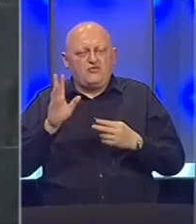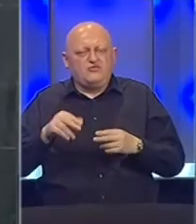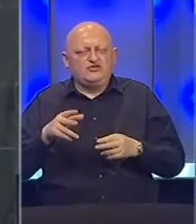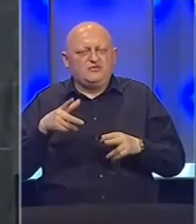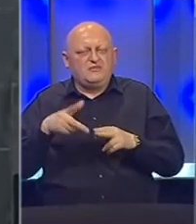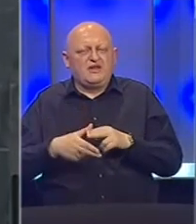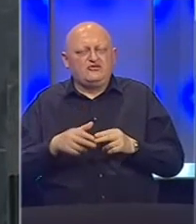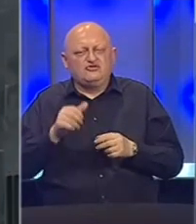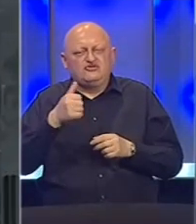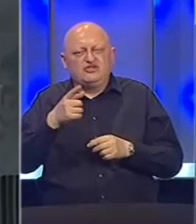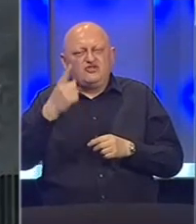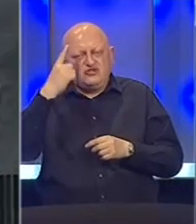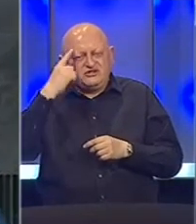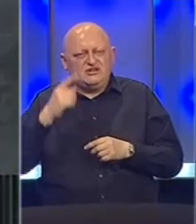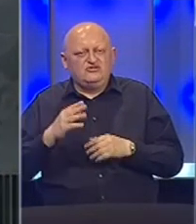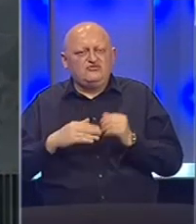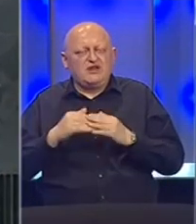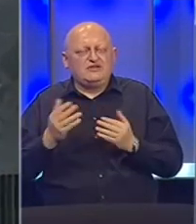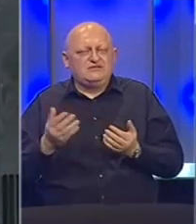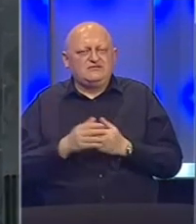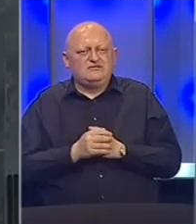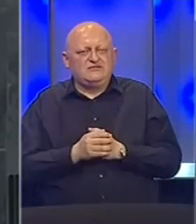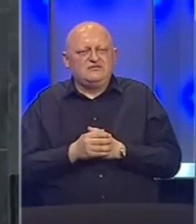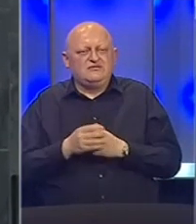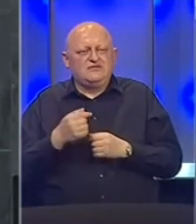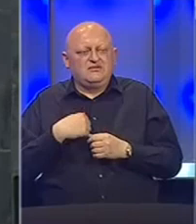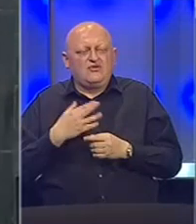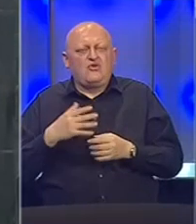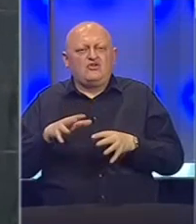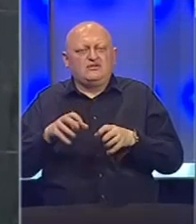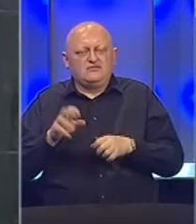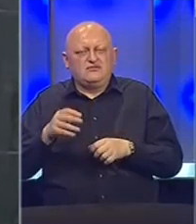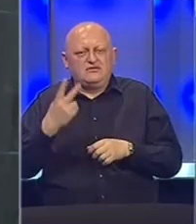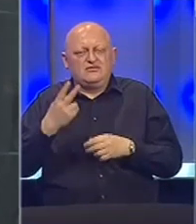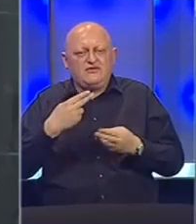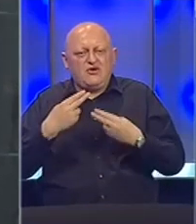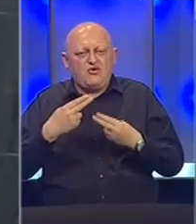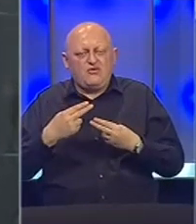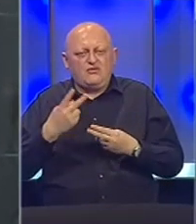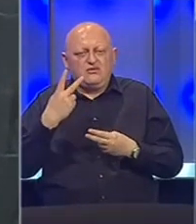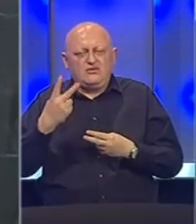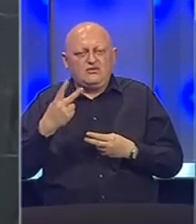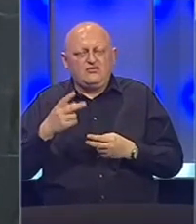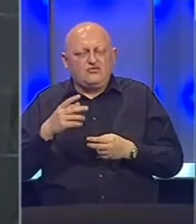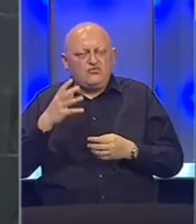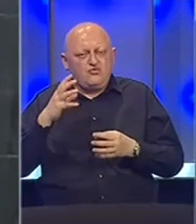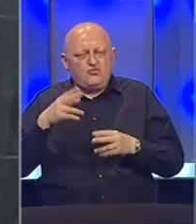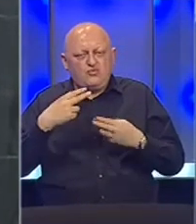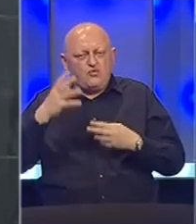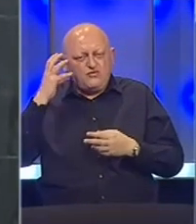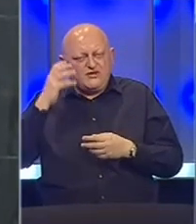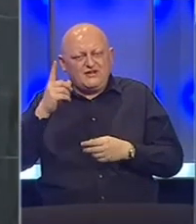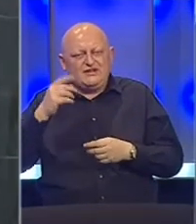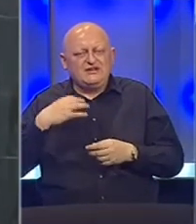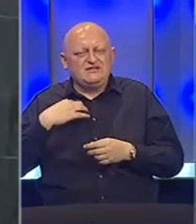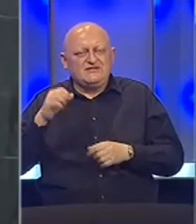raskinuti, šta bi to značilo u praksi? Zape, ukoliko sam ja shvatio, postoje dva ugovora. Ugovor između vlade i civilne